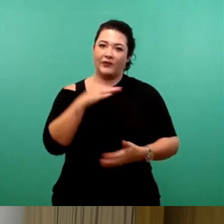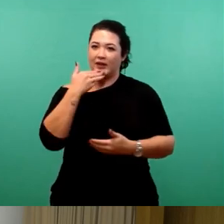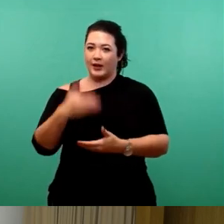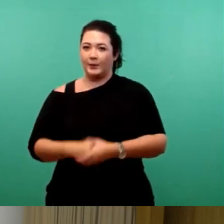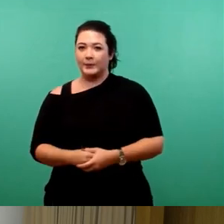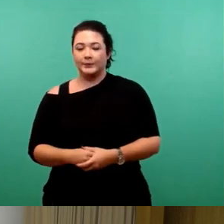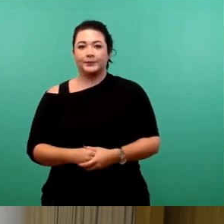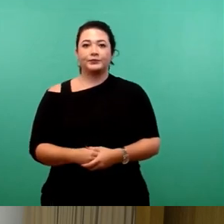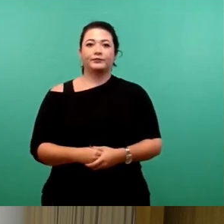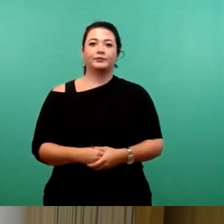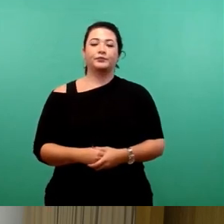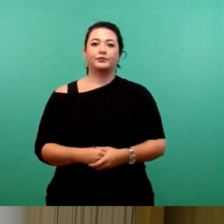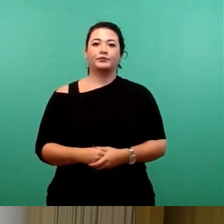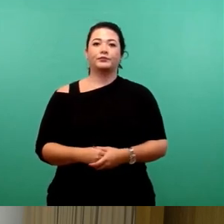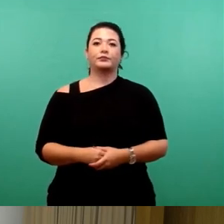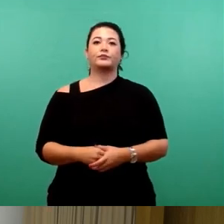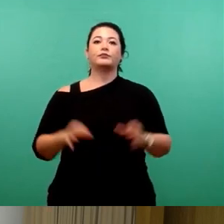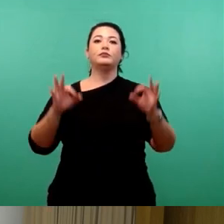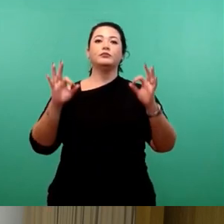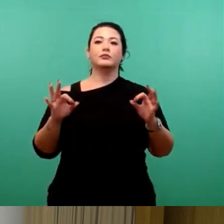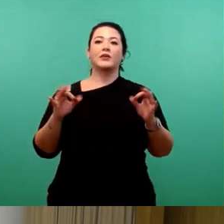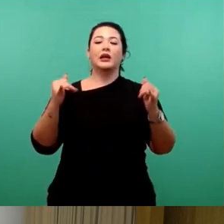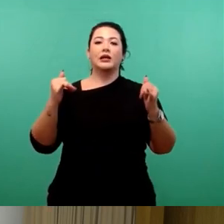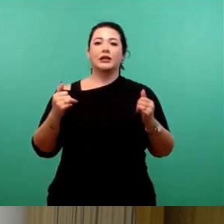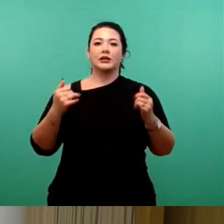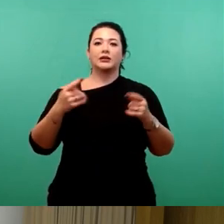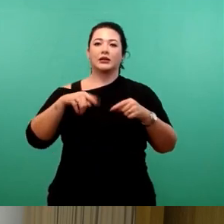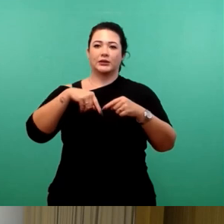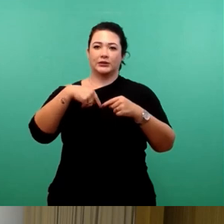So, damit setzen wir fort mit der Fraktion Dissidenten, Herr Lichty.